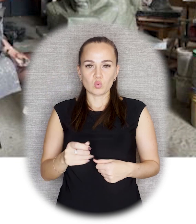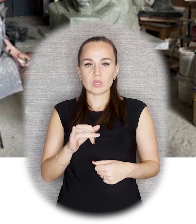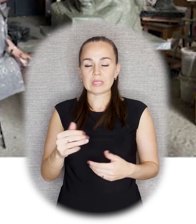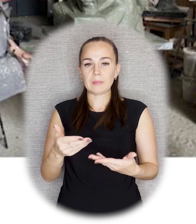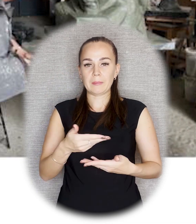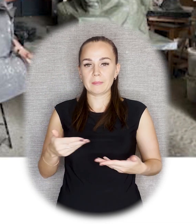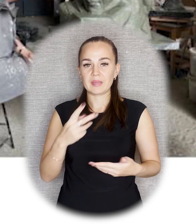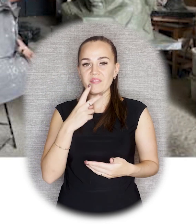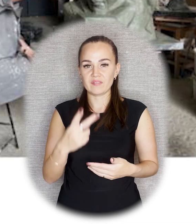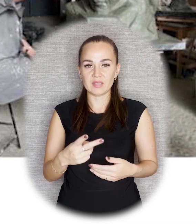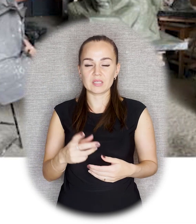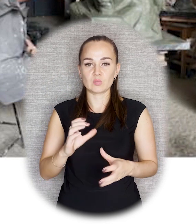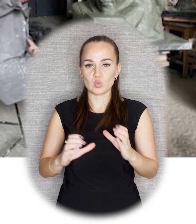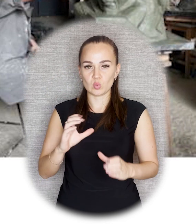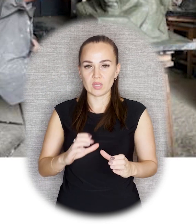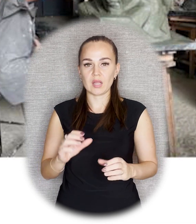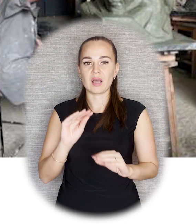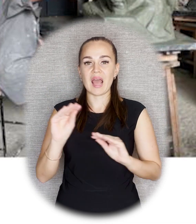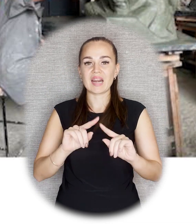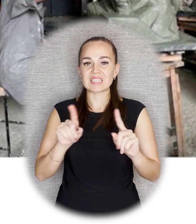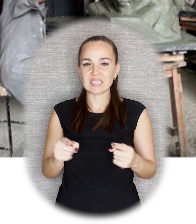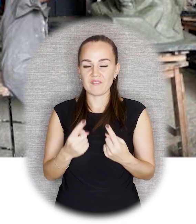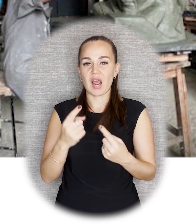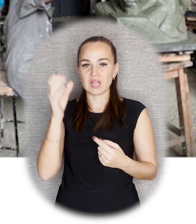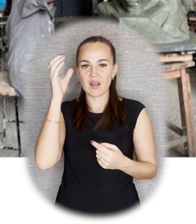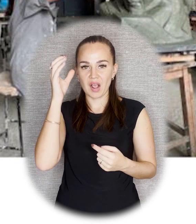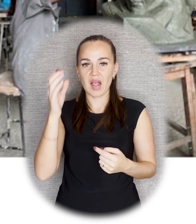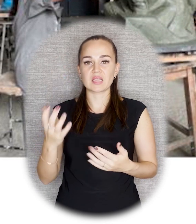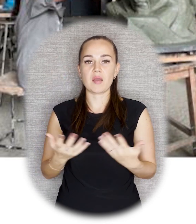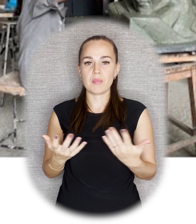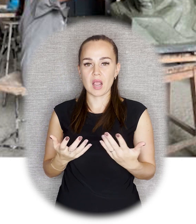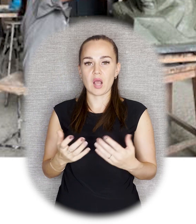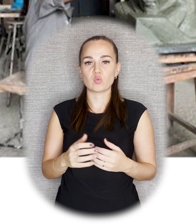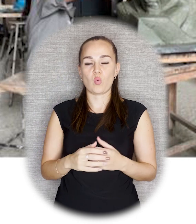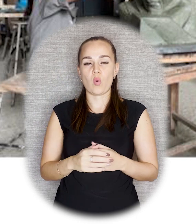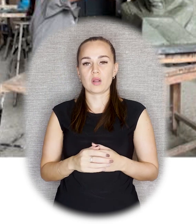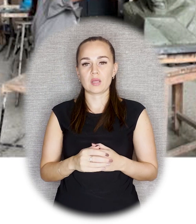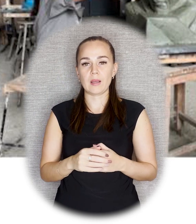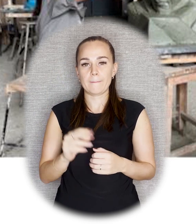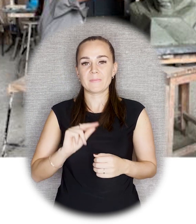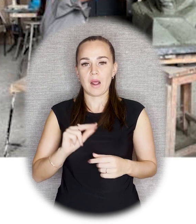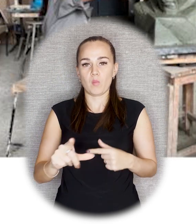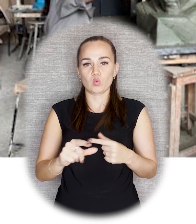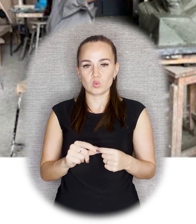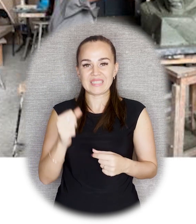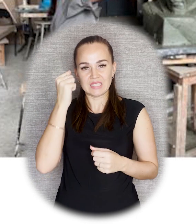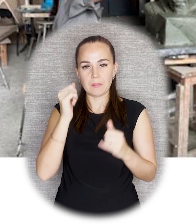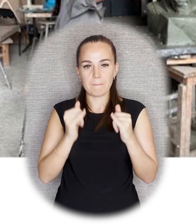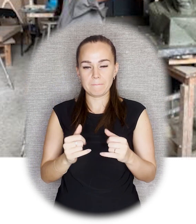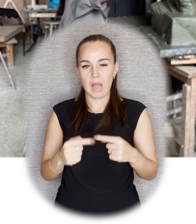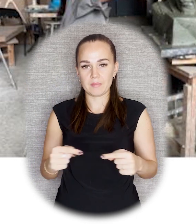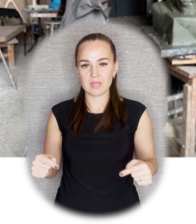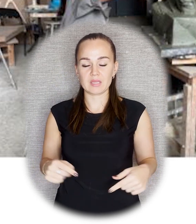студентов Академии художеств, и вот мы видим непосредственно студентов, реставраторов Академии, которые над этими моделями